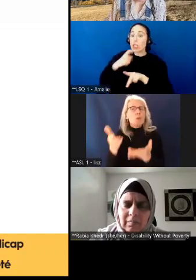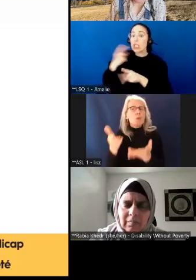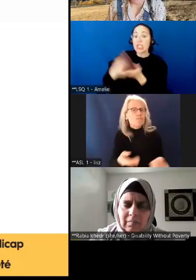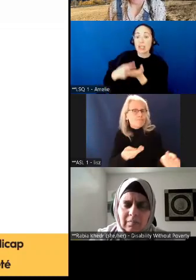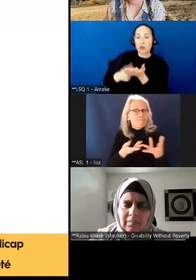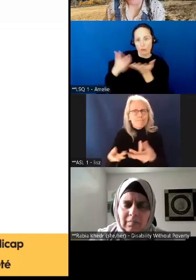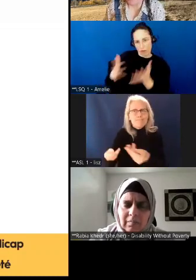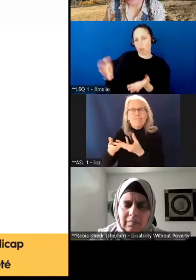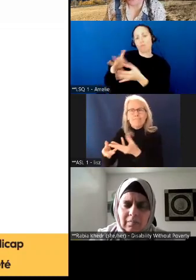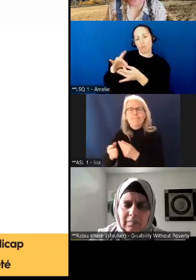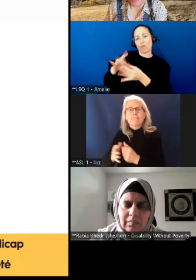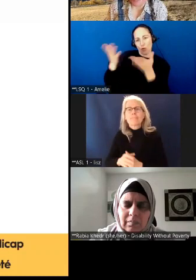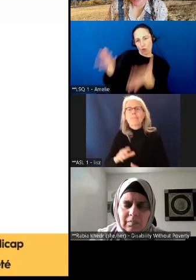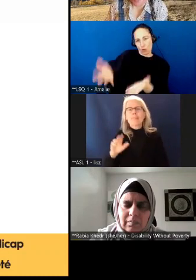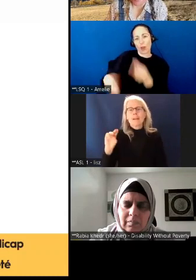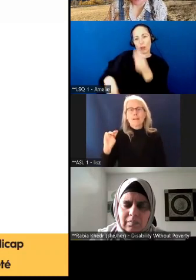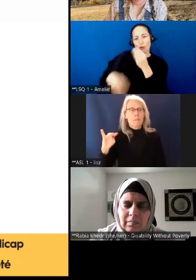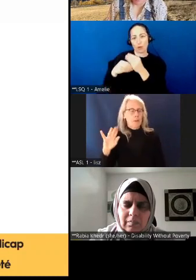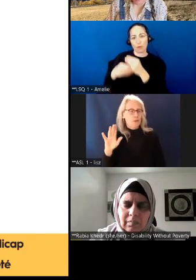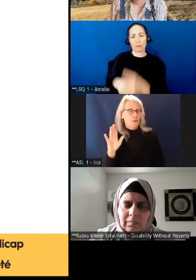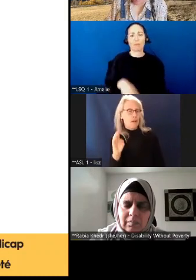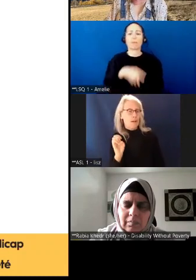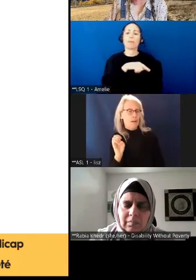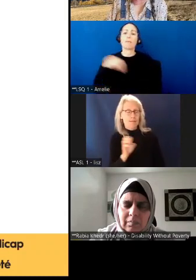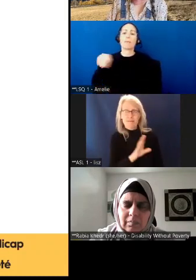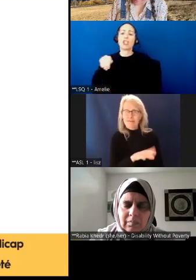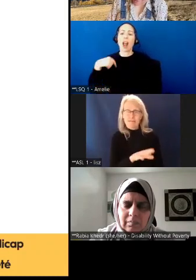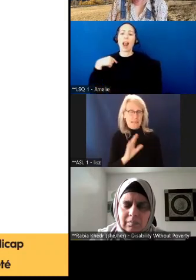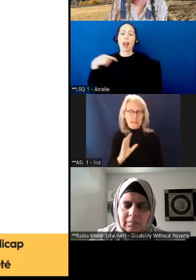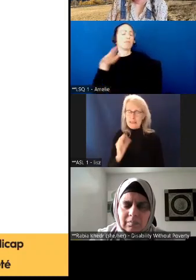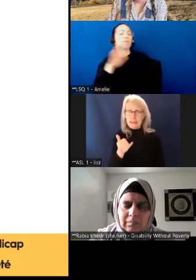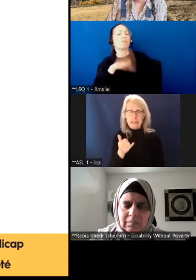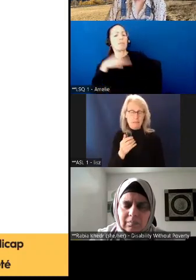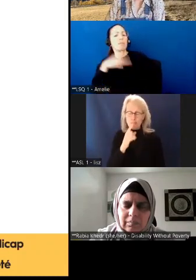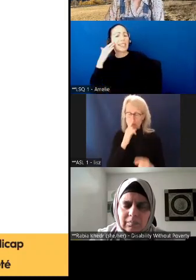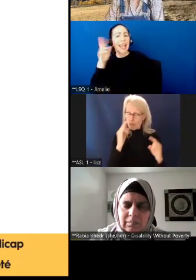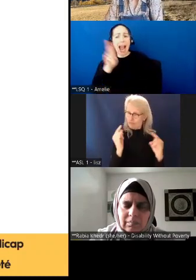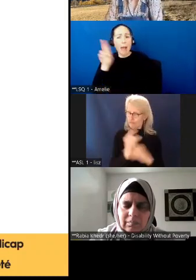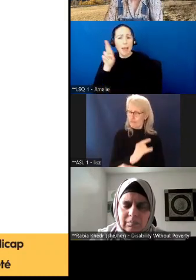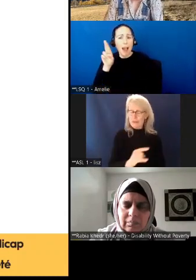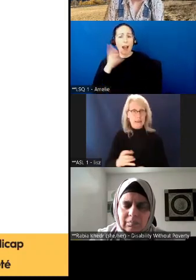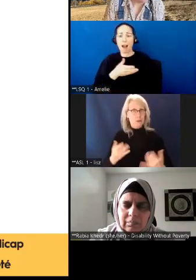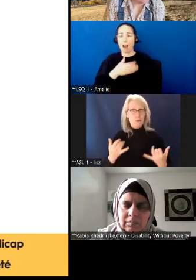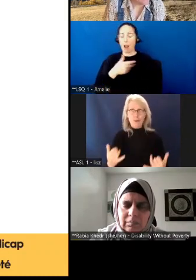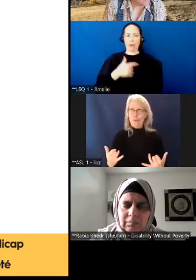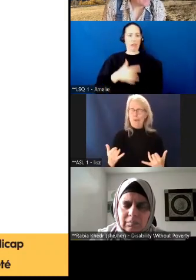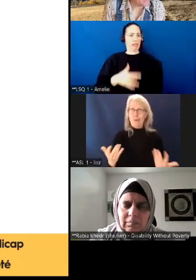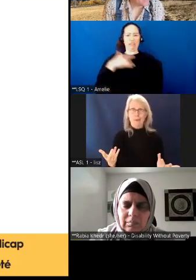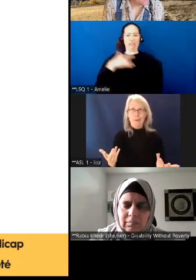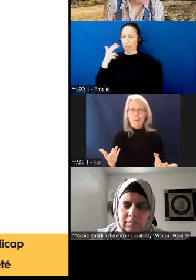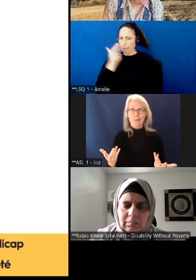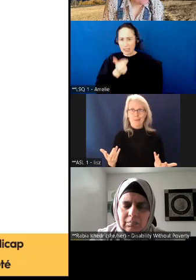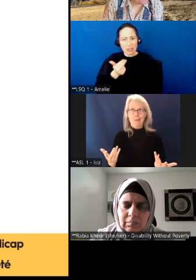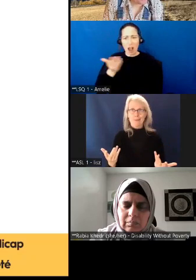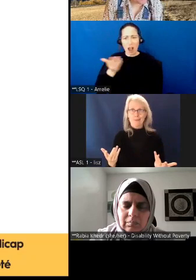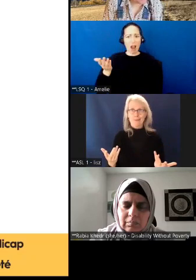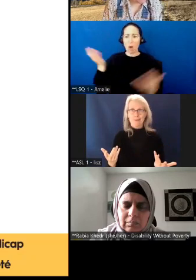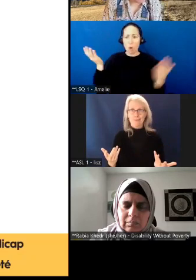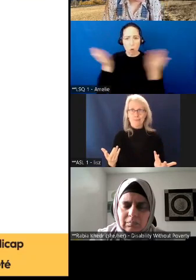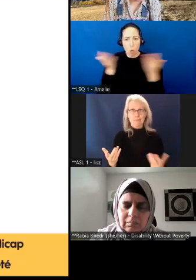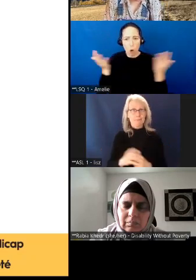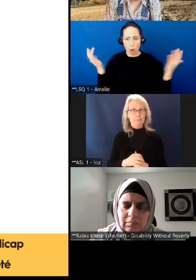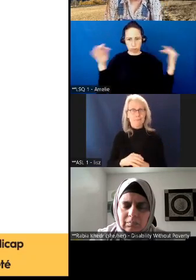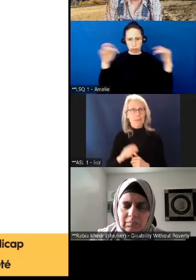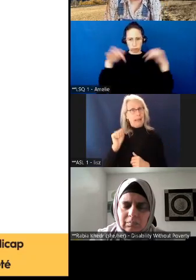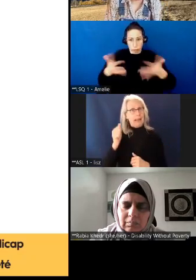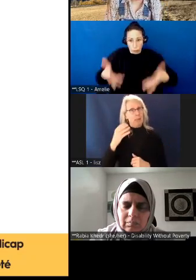Vous savez, Rabia, ça semble tellement bizarre que nous soyons réunis